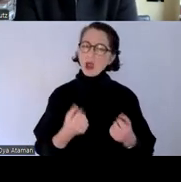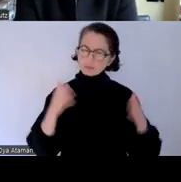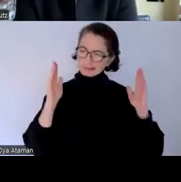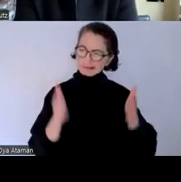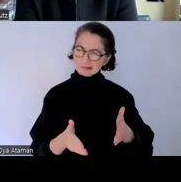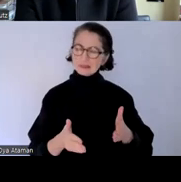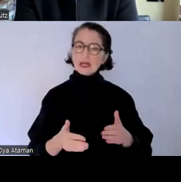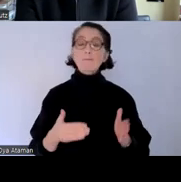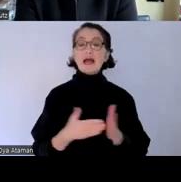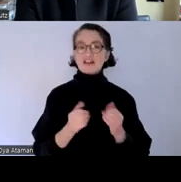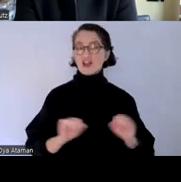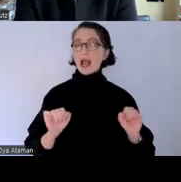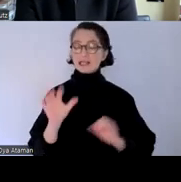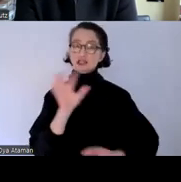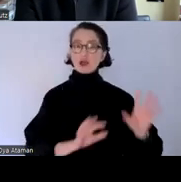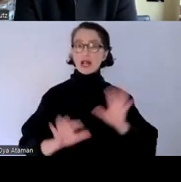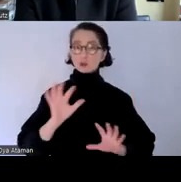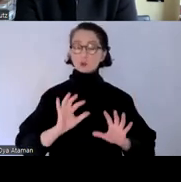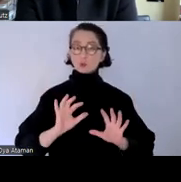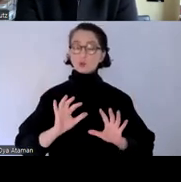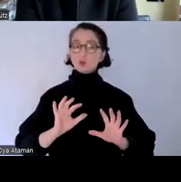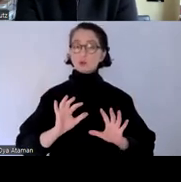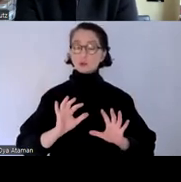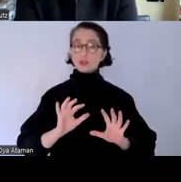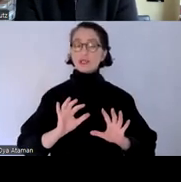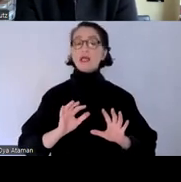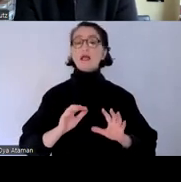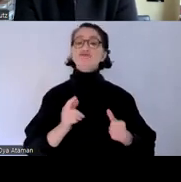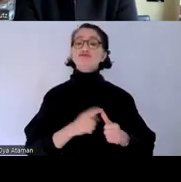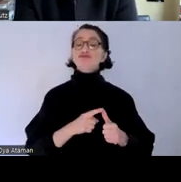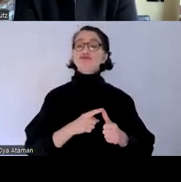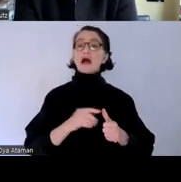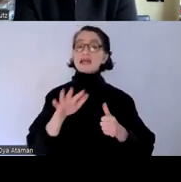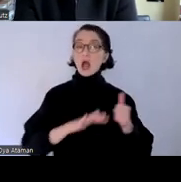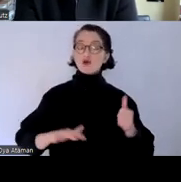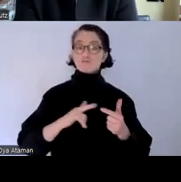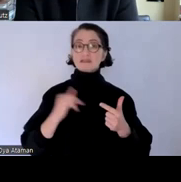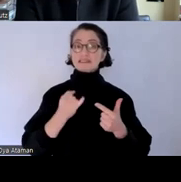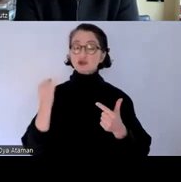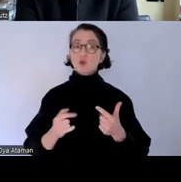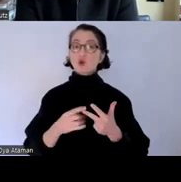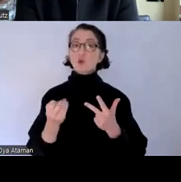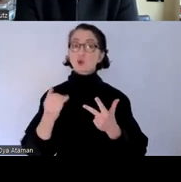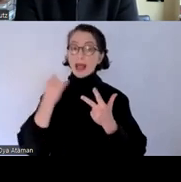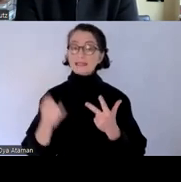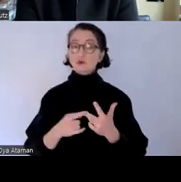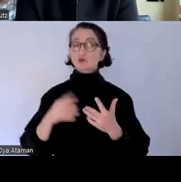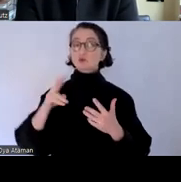barrierefreien gestaltung von räumen institutionen kultureinrichtungen museen